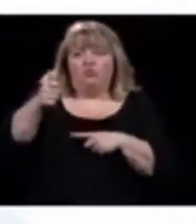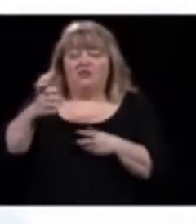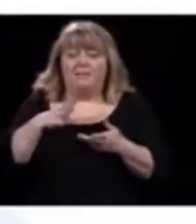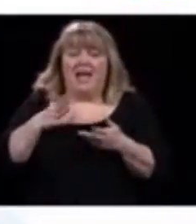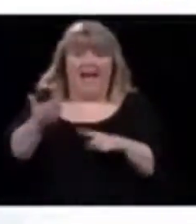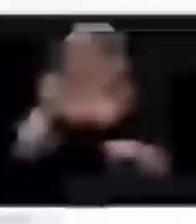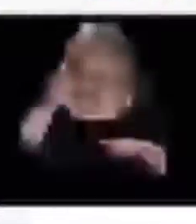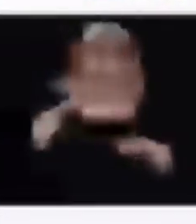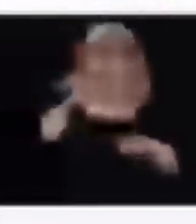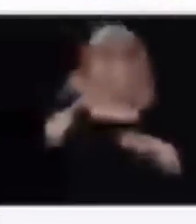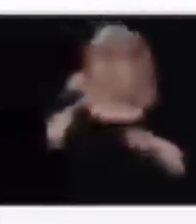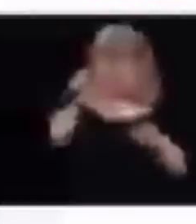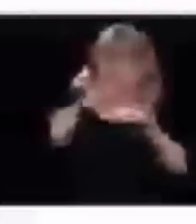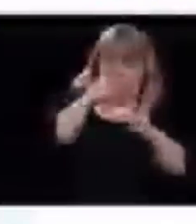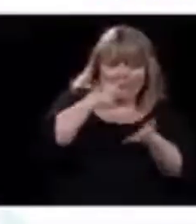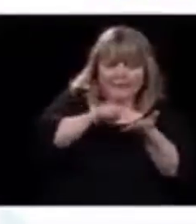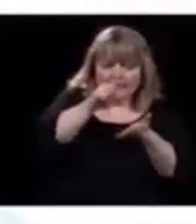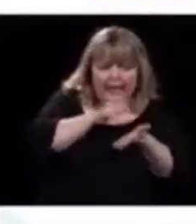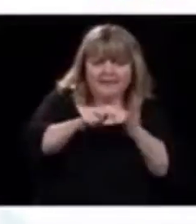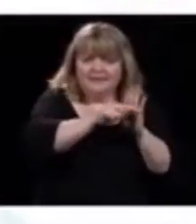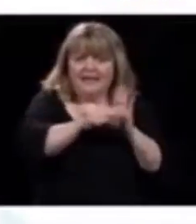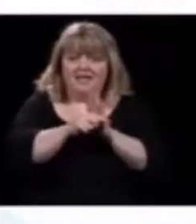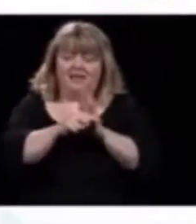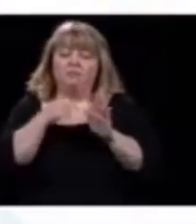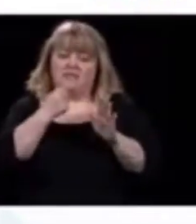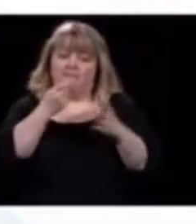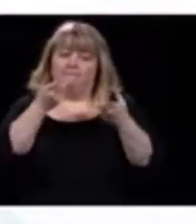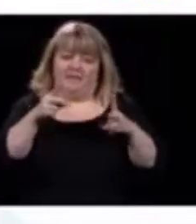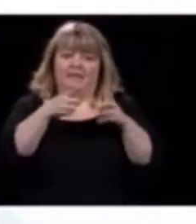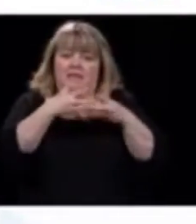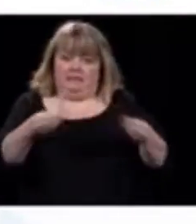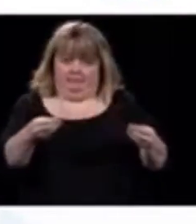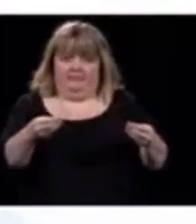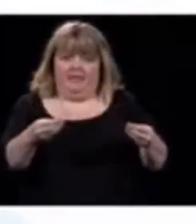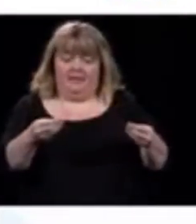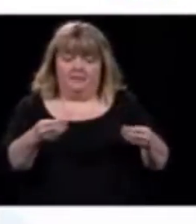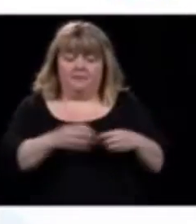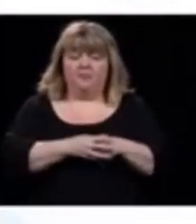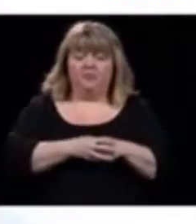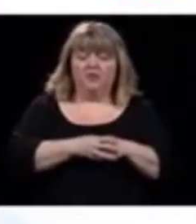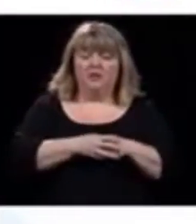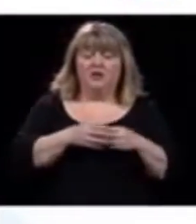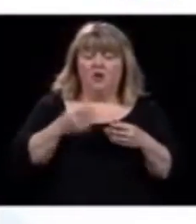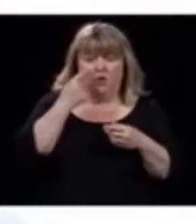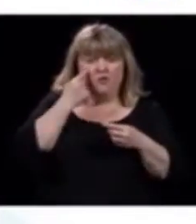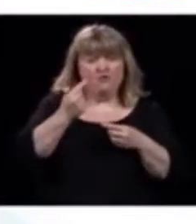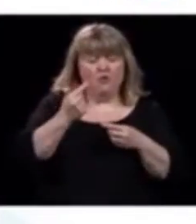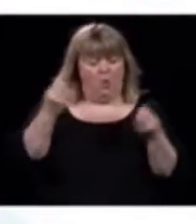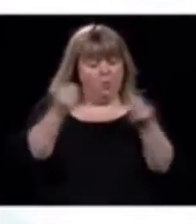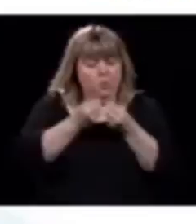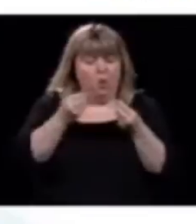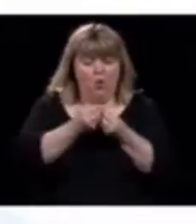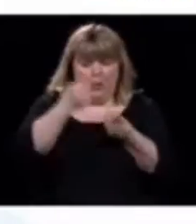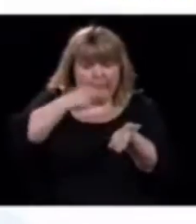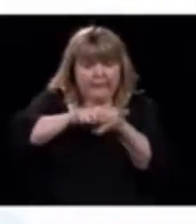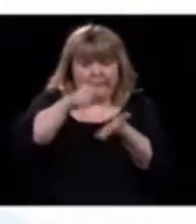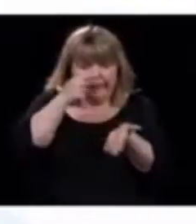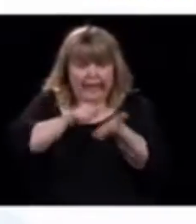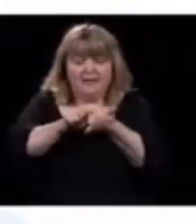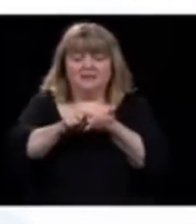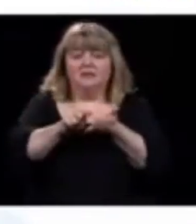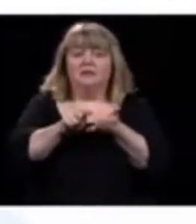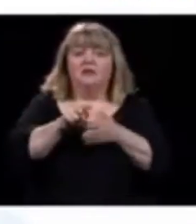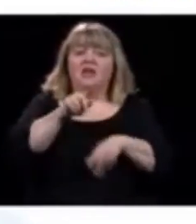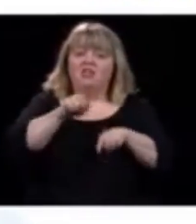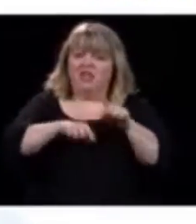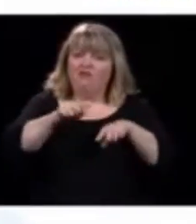deux tests négatifs. La très grande majorité des gens, hein, on a vu la quantité de tests qu'on a, là, vont avoir soit un